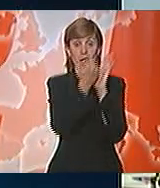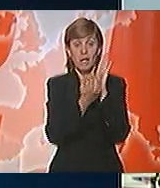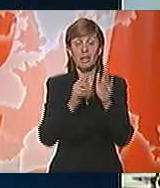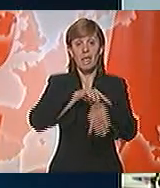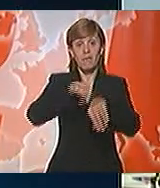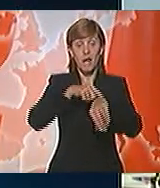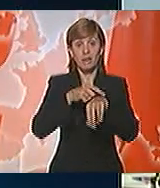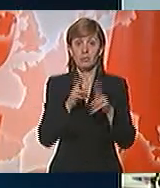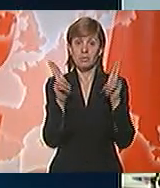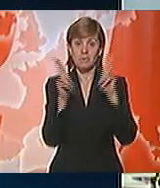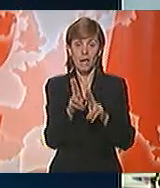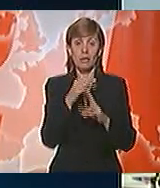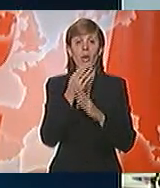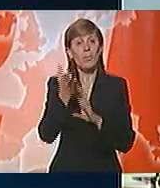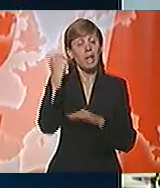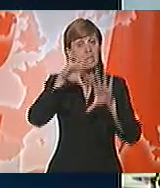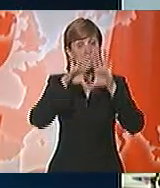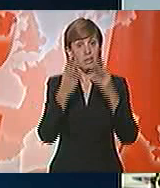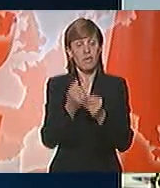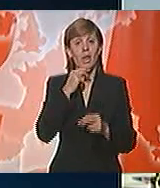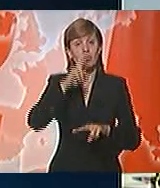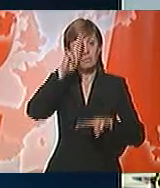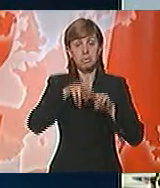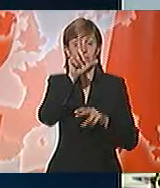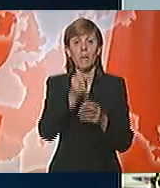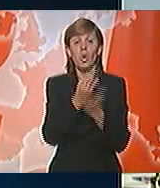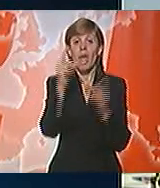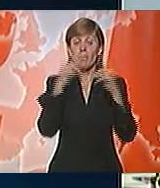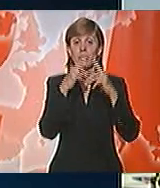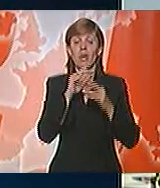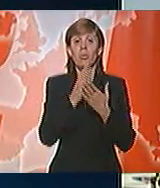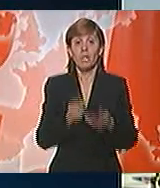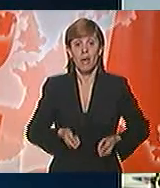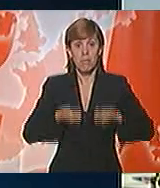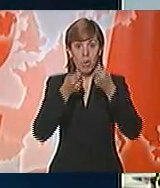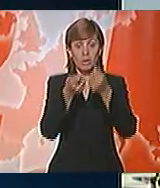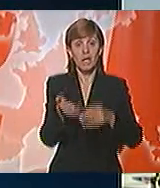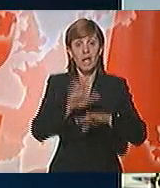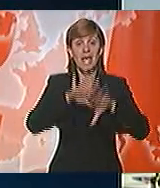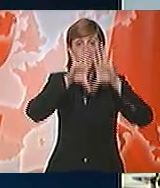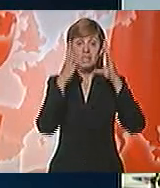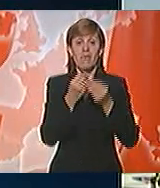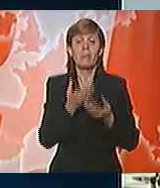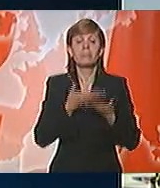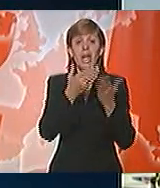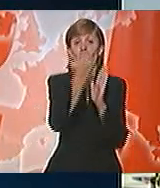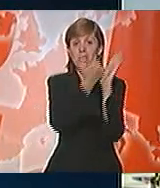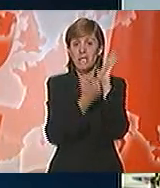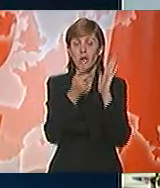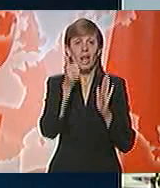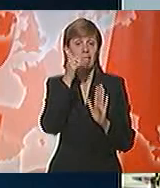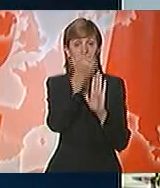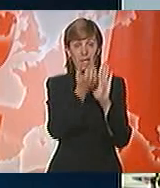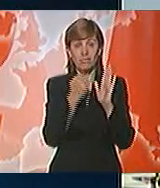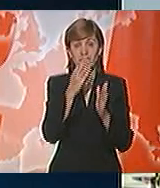vremensku odrednicu pre svega će odrediti broj amandmana koji bude podnet na sve predloge zakona koji se nalaze na dnevnom